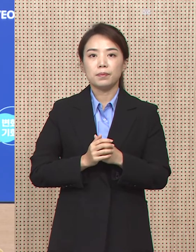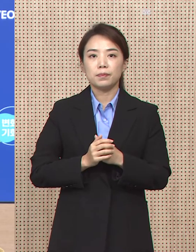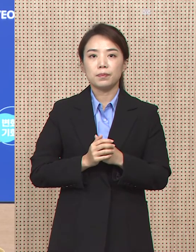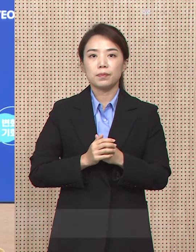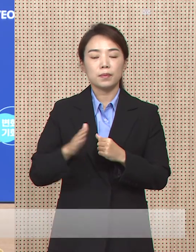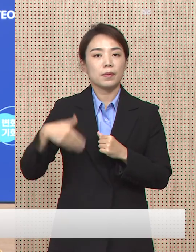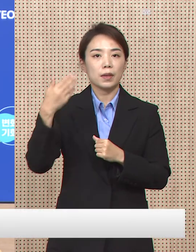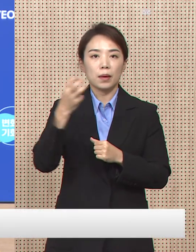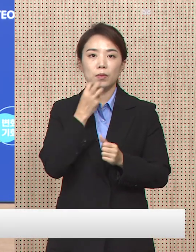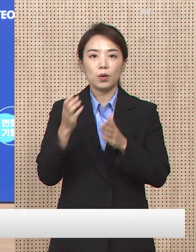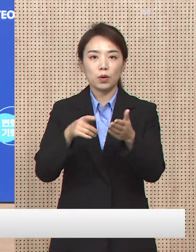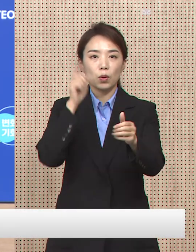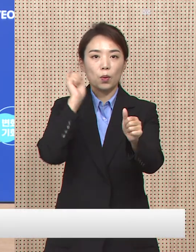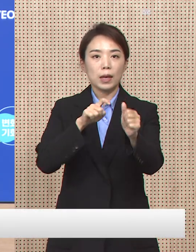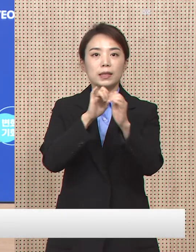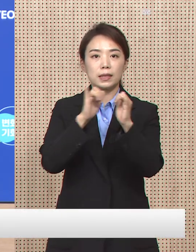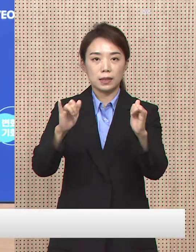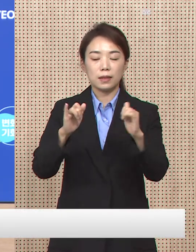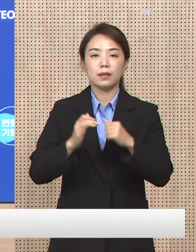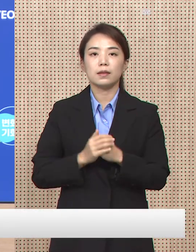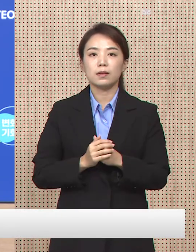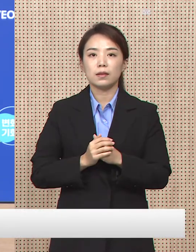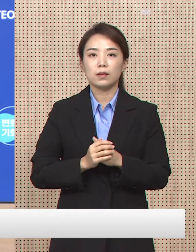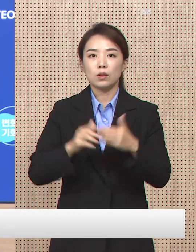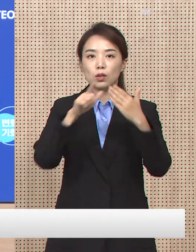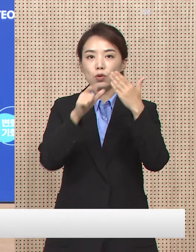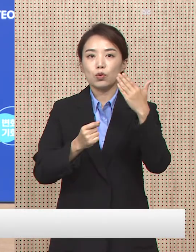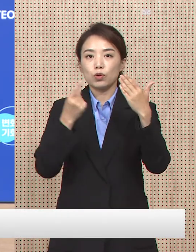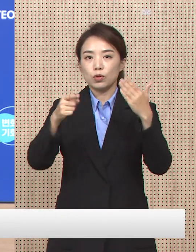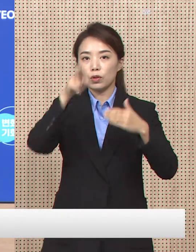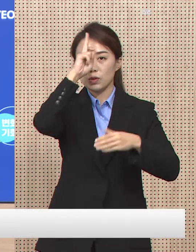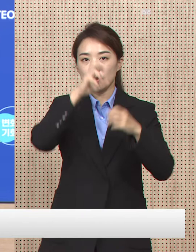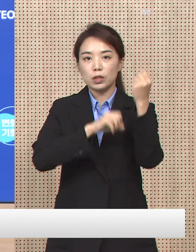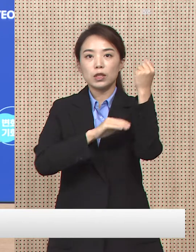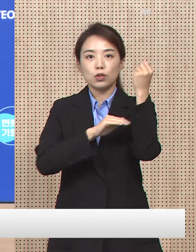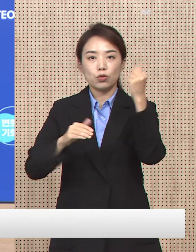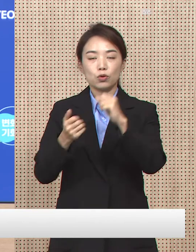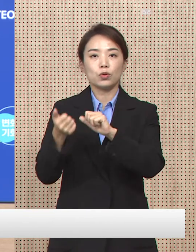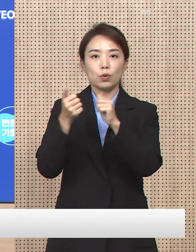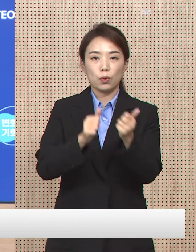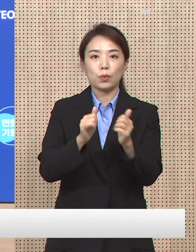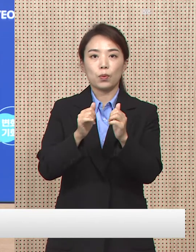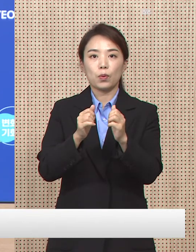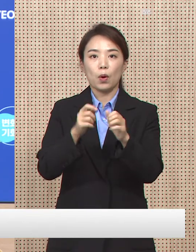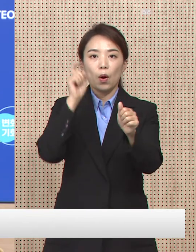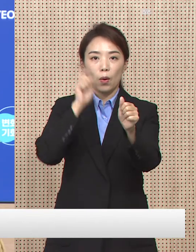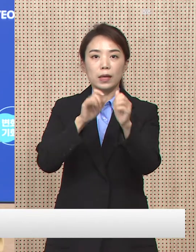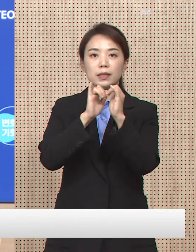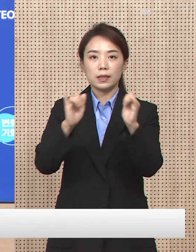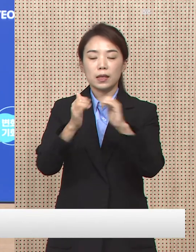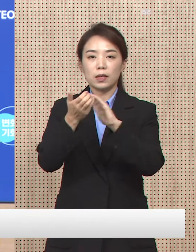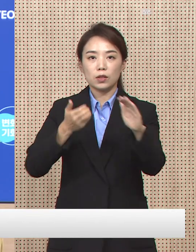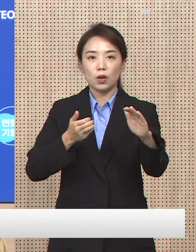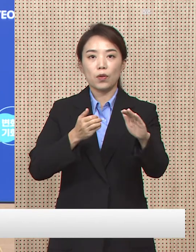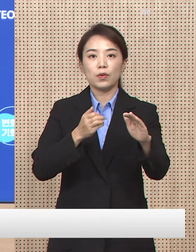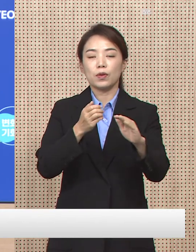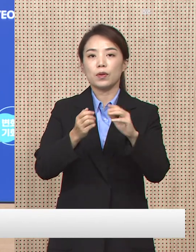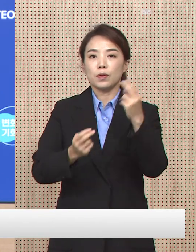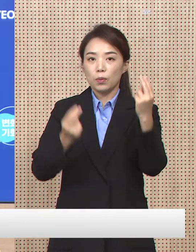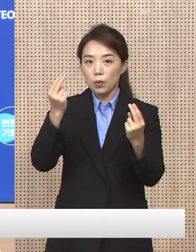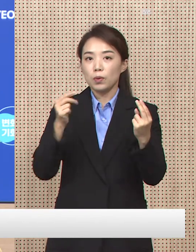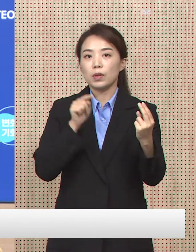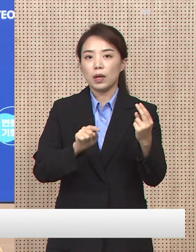다음은 경기도 확진자 발생 현황입니다. 9월 6일 0시 기준 경기도 누적 확진자 수는 전일 오전 0시 대비